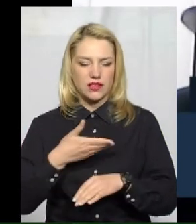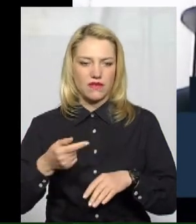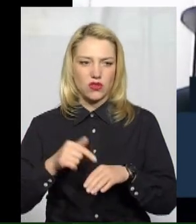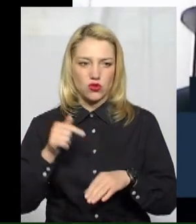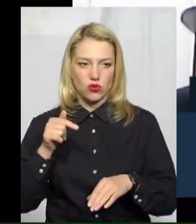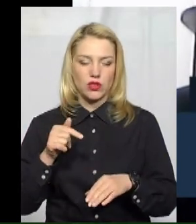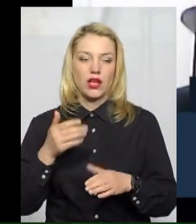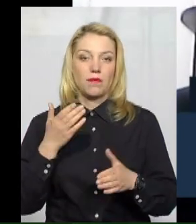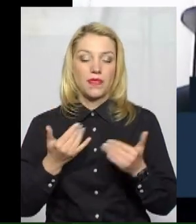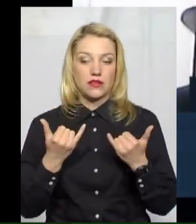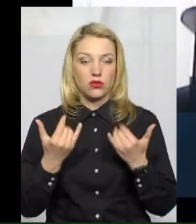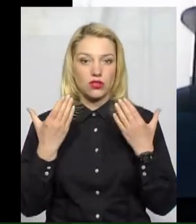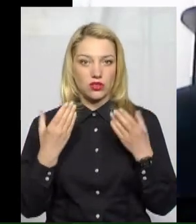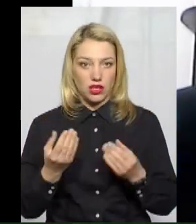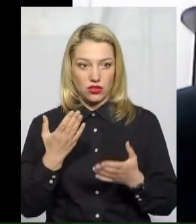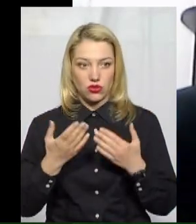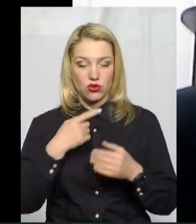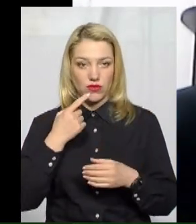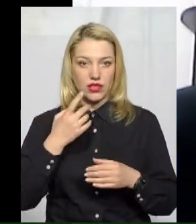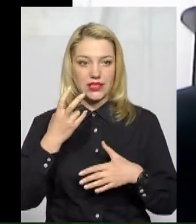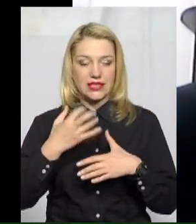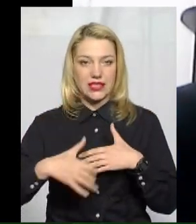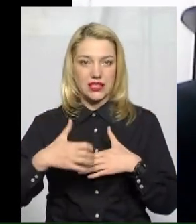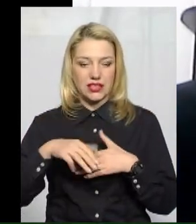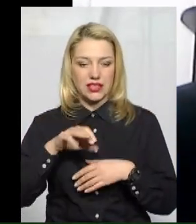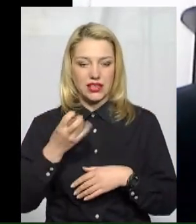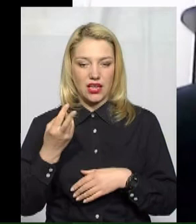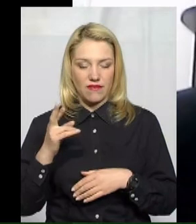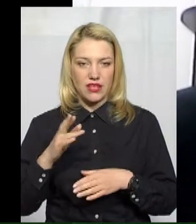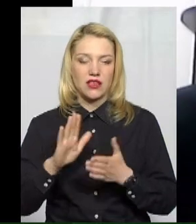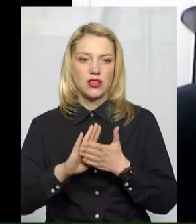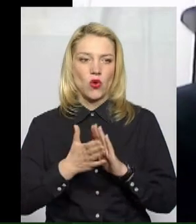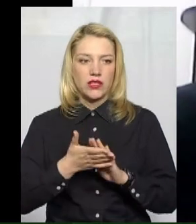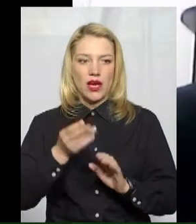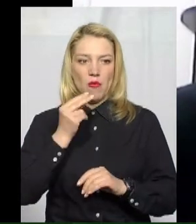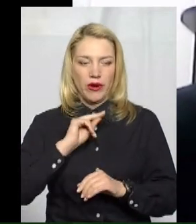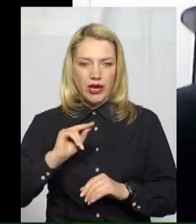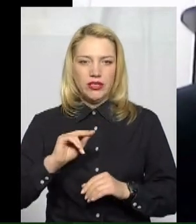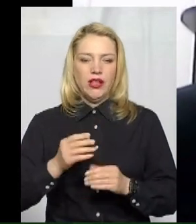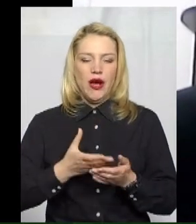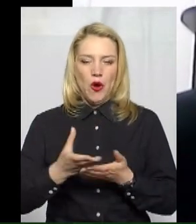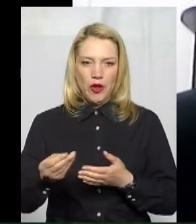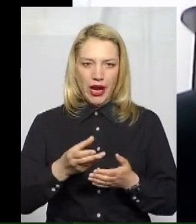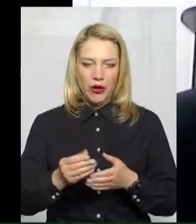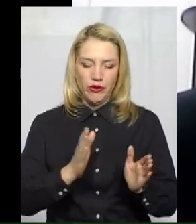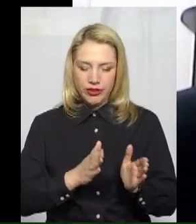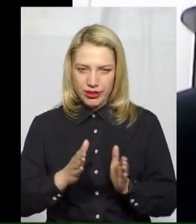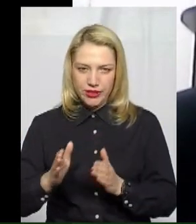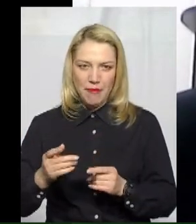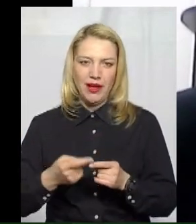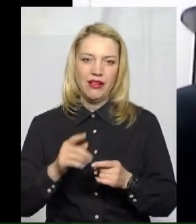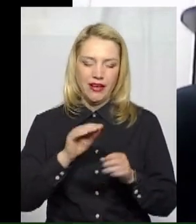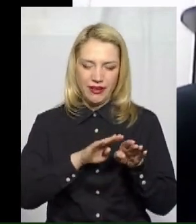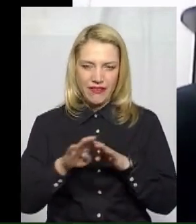до середини травня ситуація поліпшилася, рівень розрахунків став трішечки краще, ніж